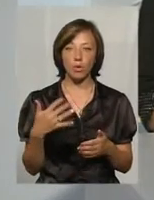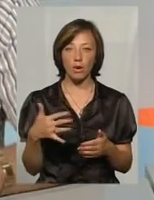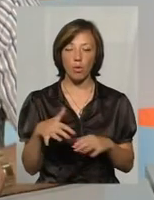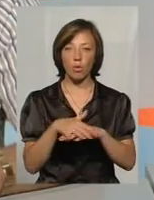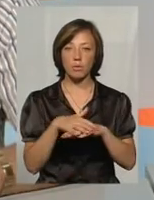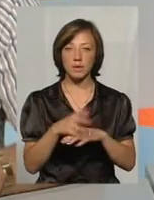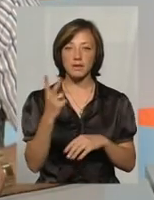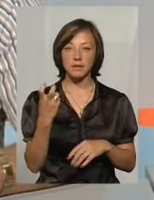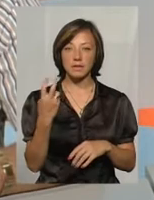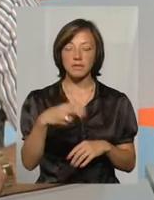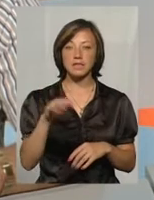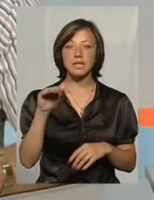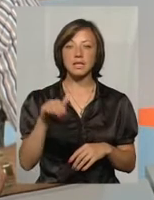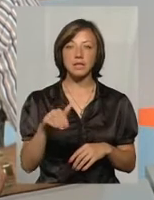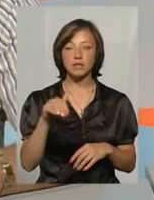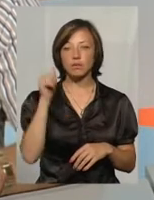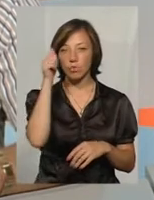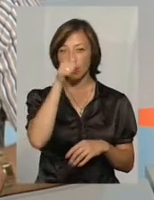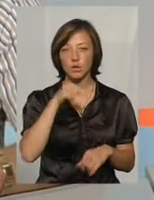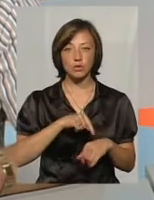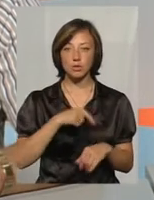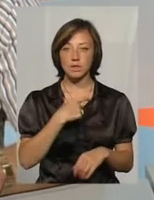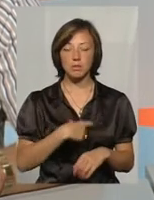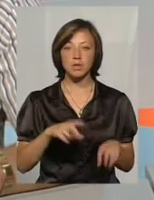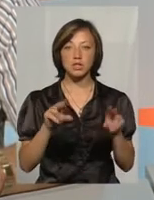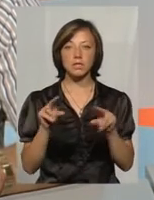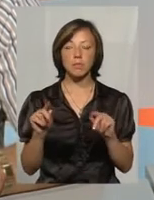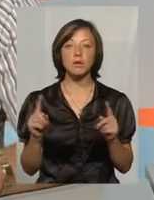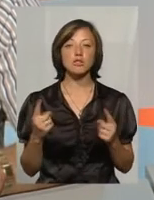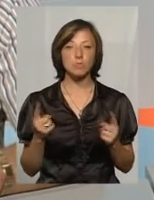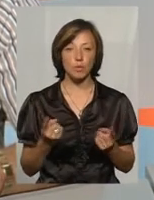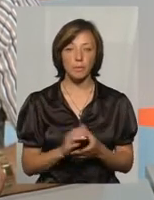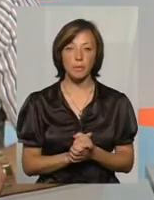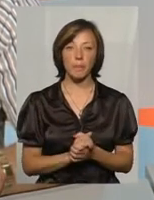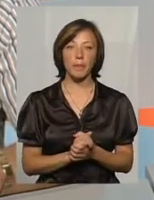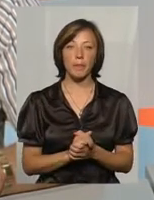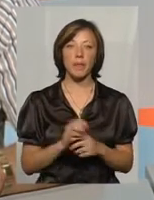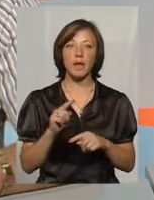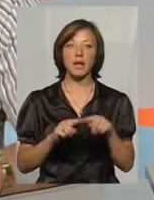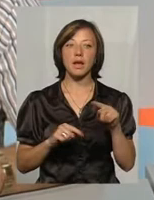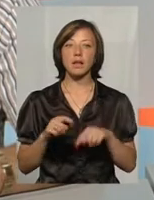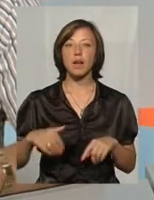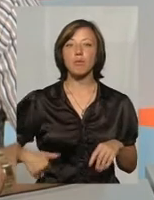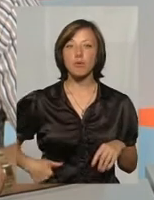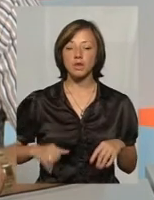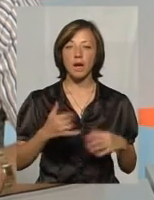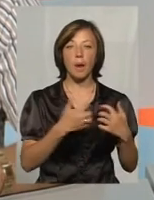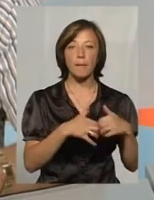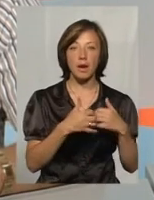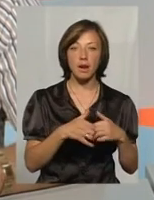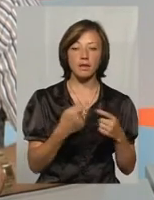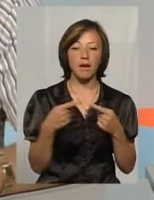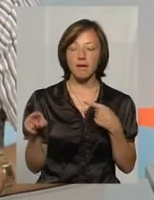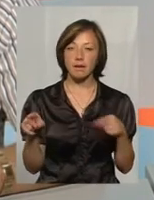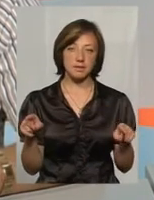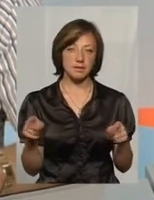обществу, 220 тисяч в год, вони не чувствують себе счастливими. Тому? Родна почка і апарат – це різні речі. І